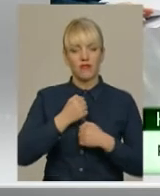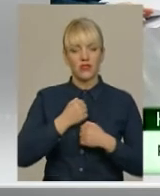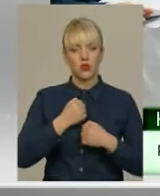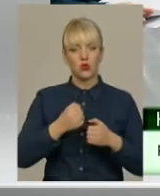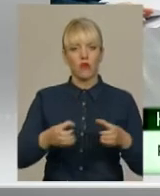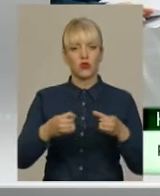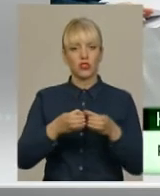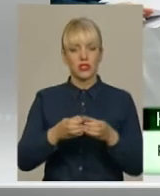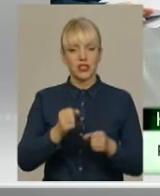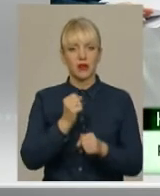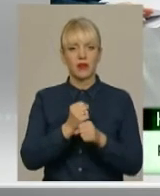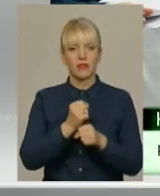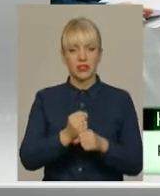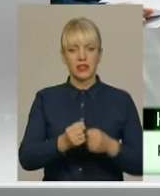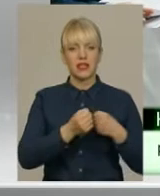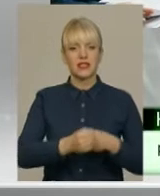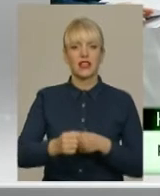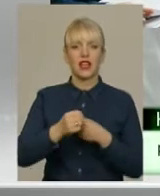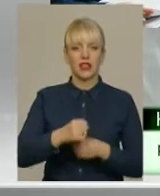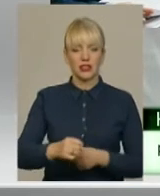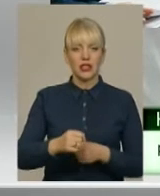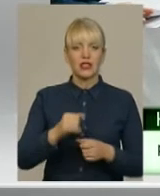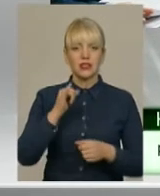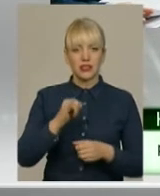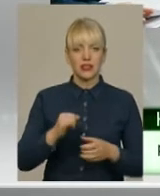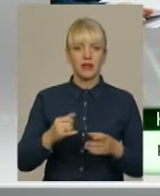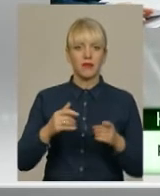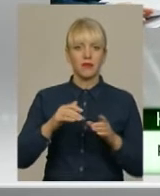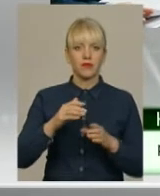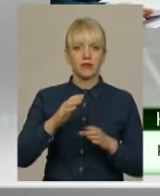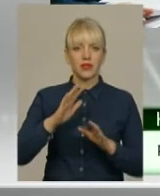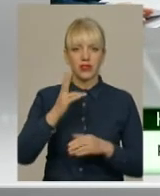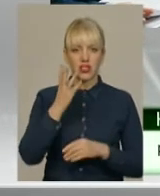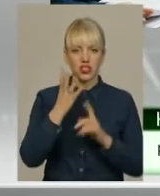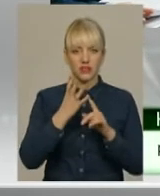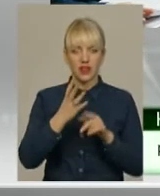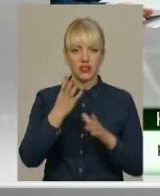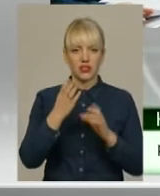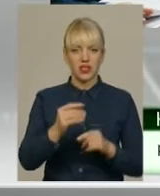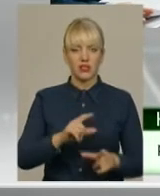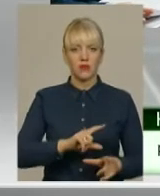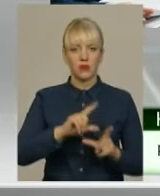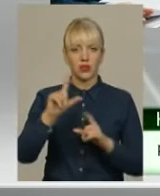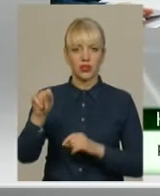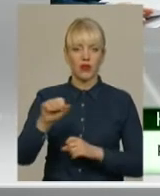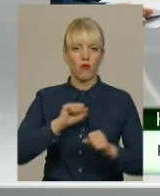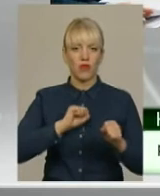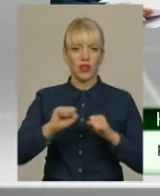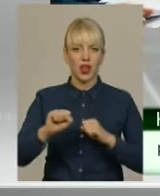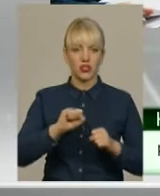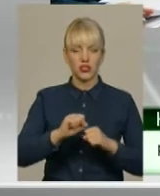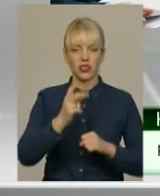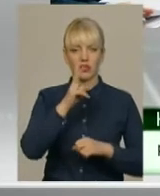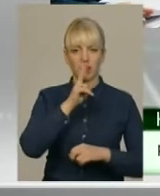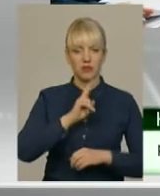розряду військово-матеріально-похнічно-забезпечні, з якої власне на четвертий день вибух у відряджні на два